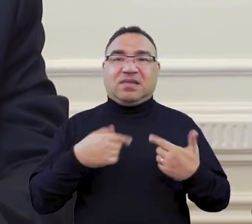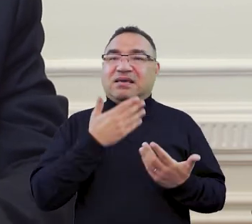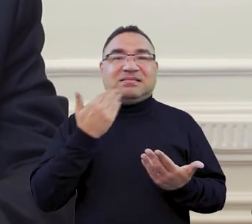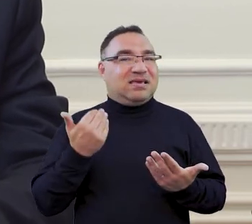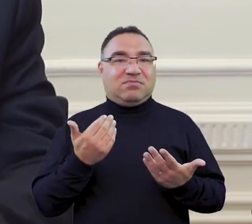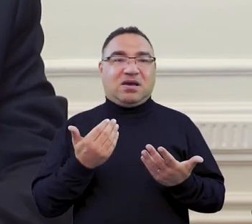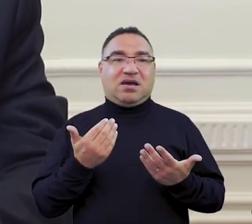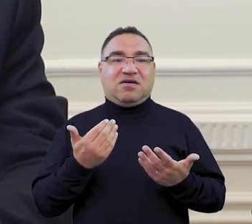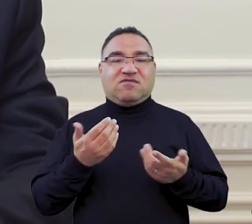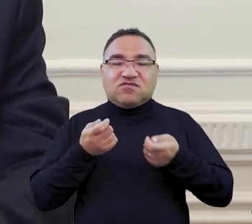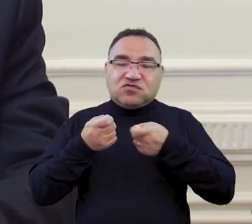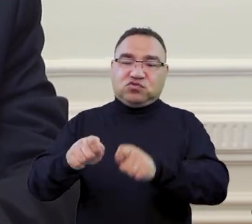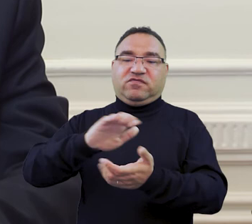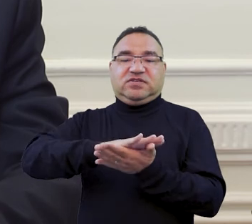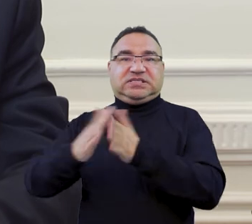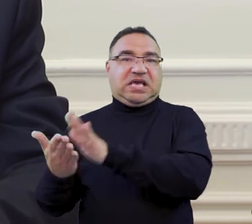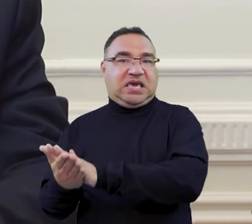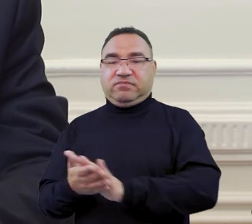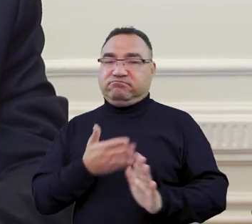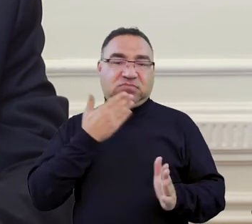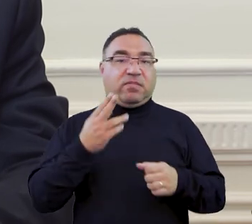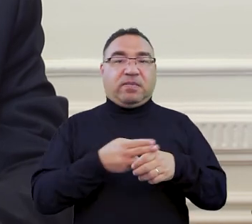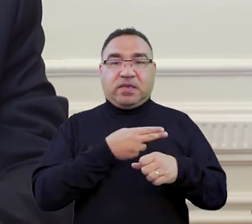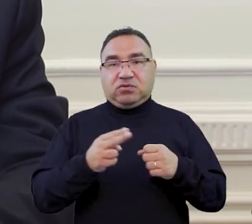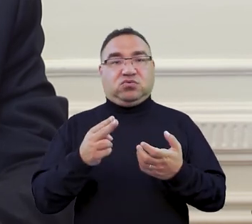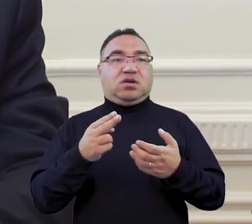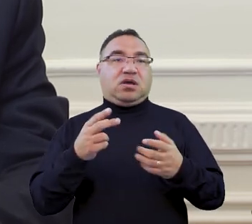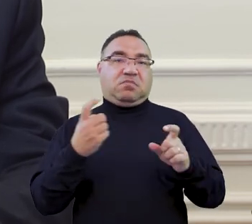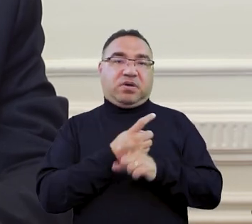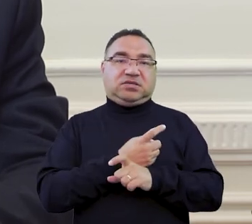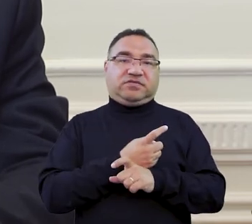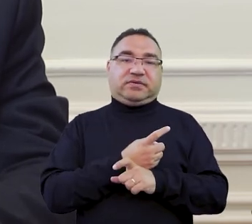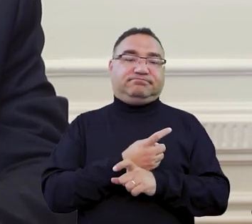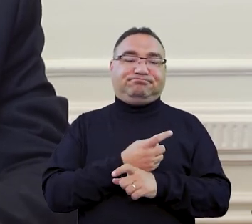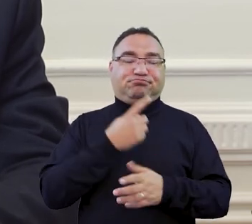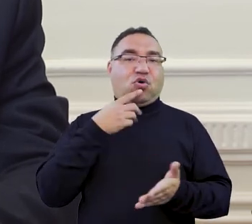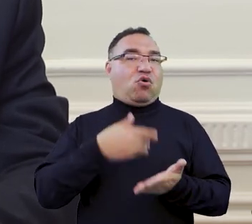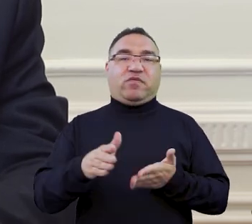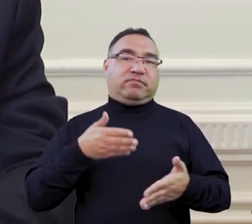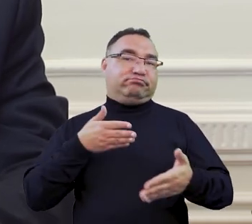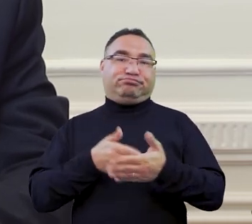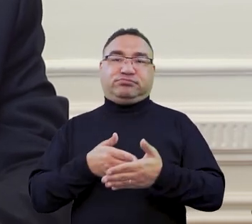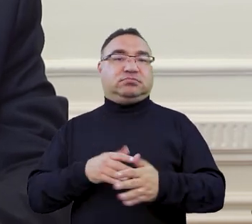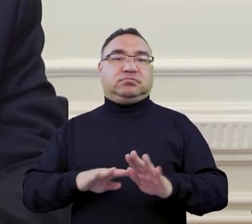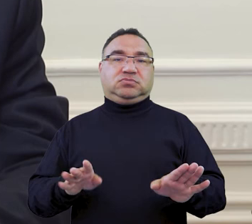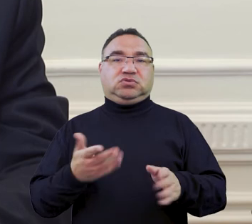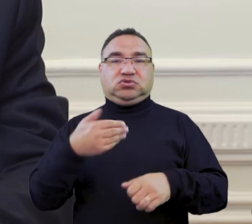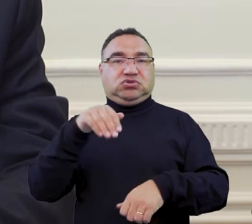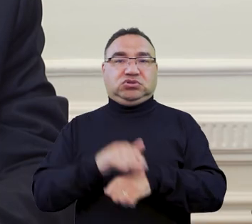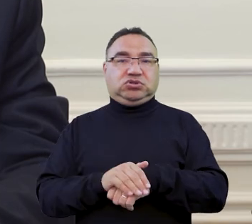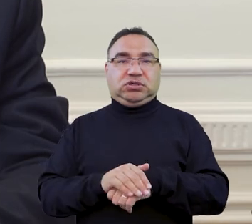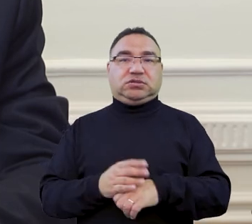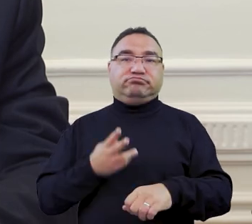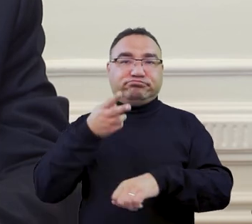wymuszonej wzajemności widzimy, że niektóre kraje jednostronnie mówią, że ograniczają wjazdy